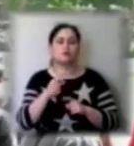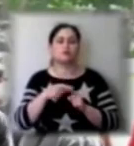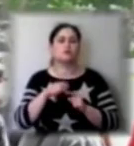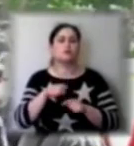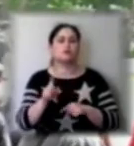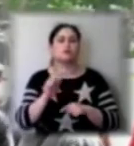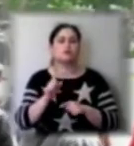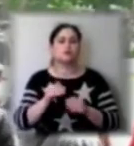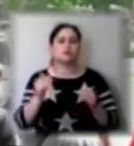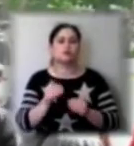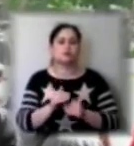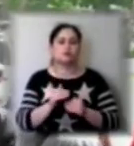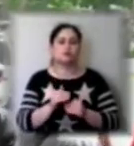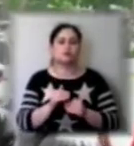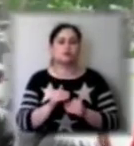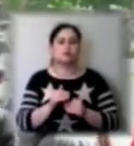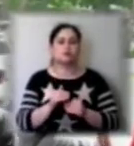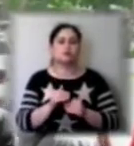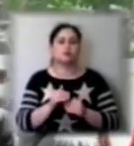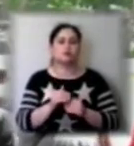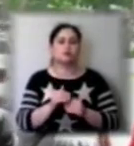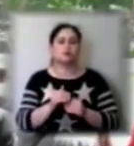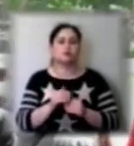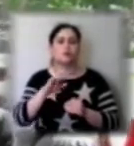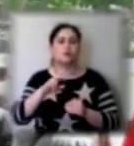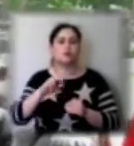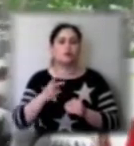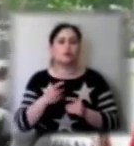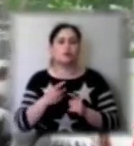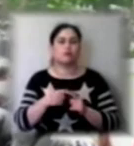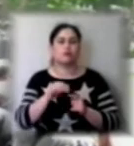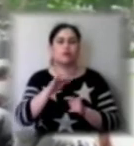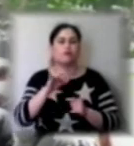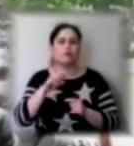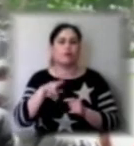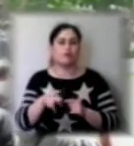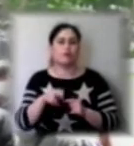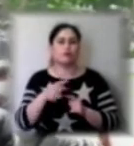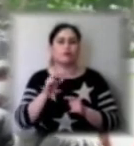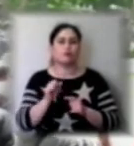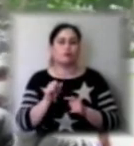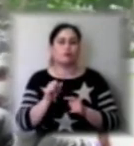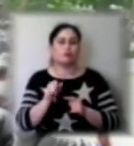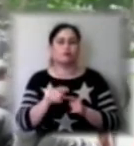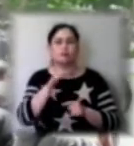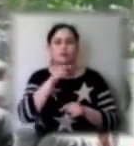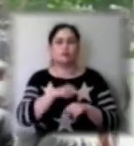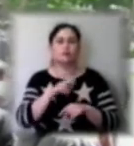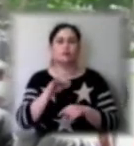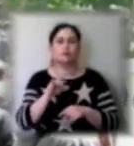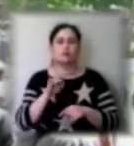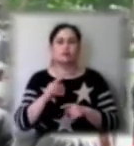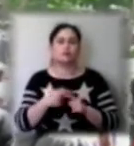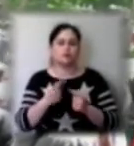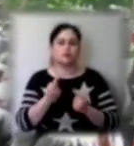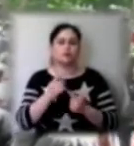налог для ФОПів на час карантину. Звичайно, голосувала за, тому що